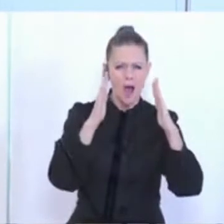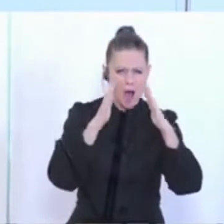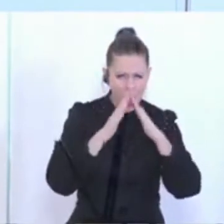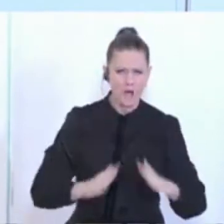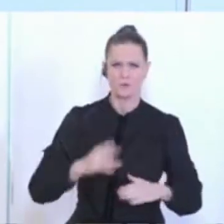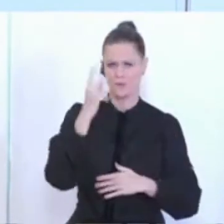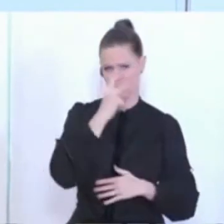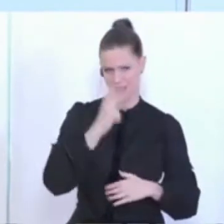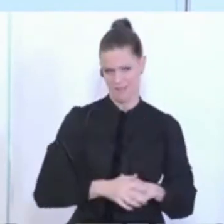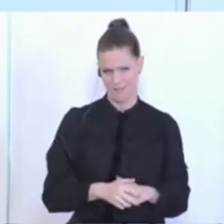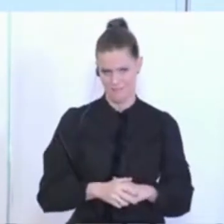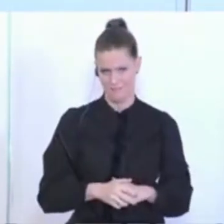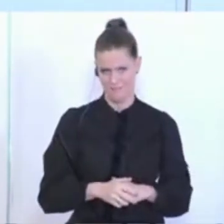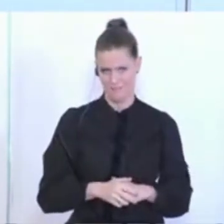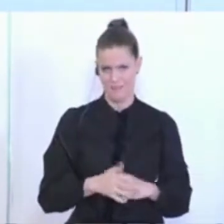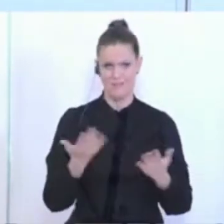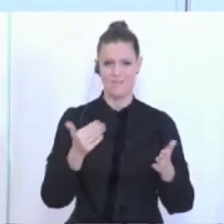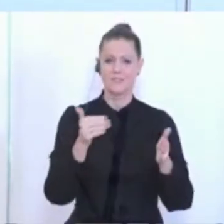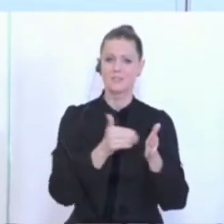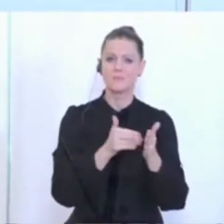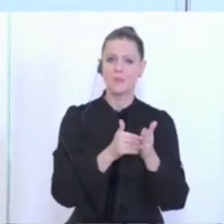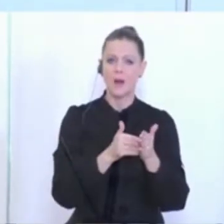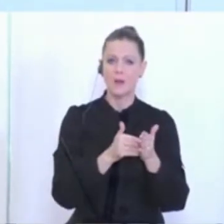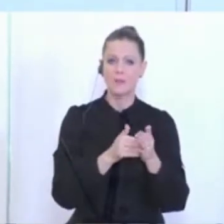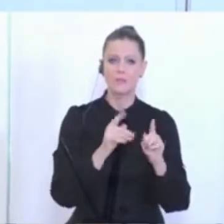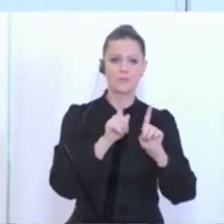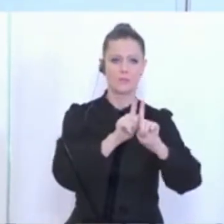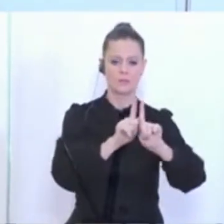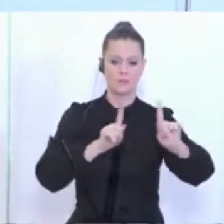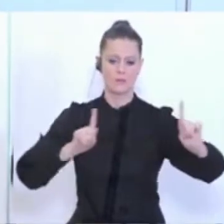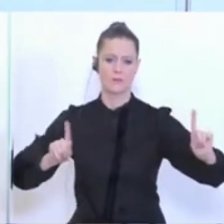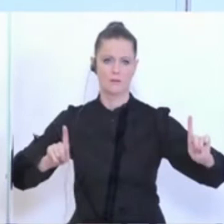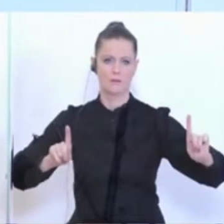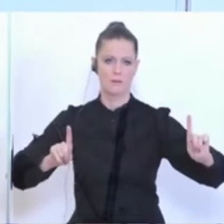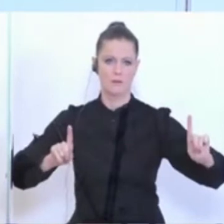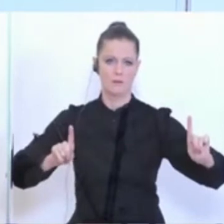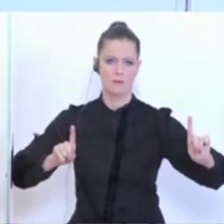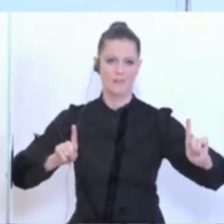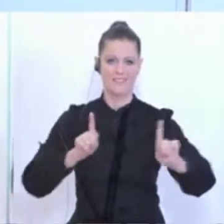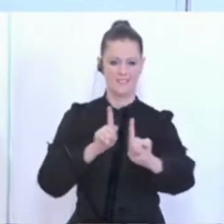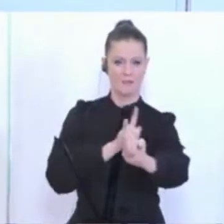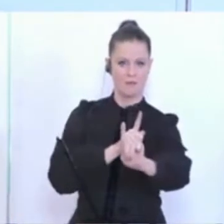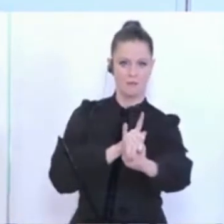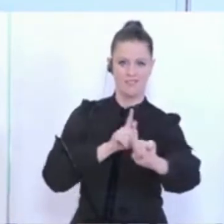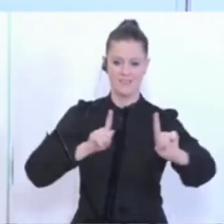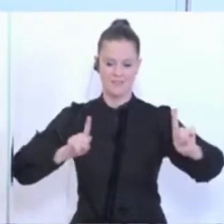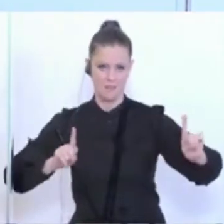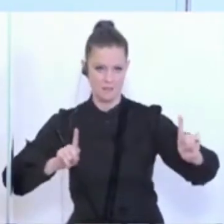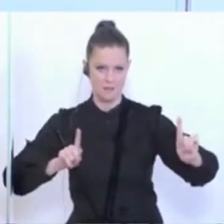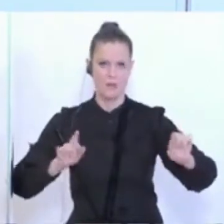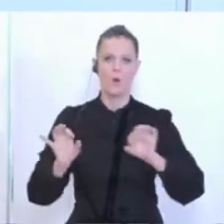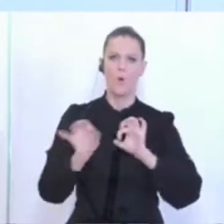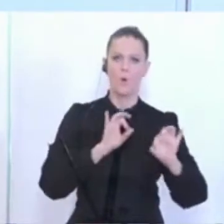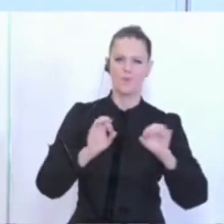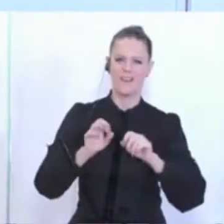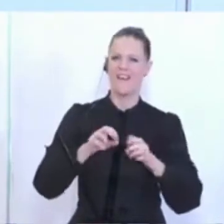und was hilft da im Übrigen ja diagonal versetzt laufen, wenn sie es ja oder wenn Leute selbst sehen, gerade auf Gehsteigen ist ja das manchmal